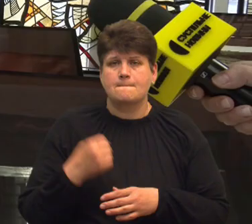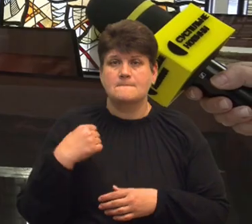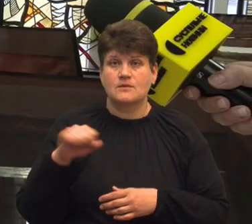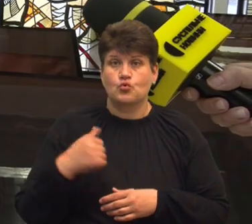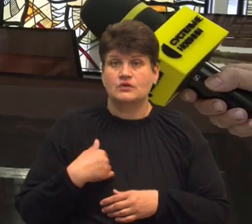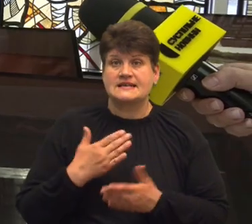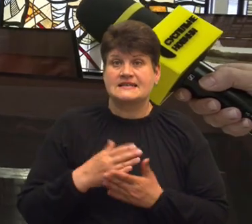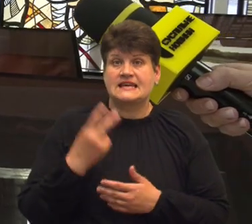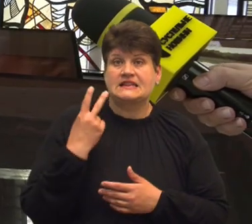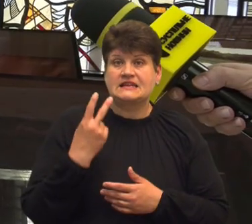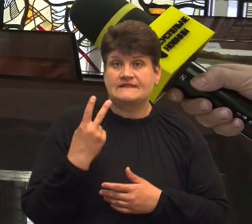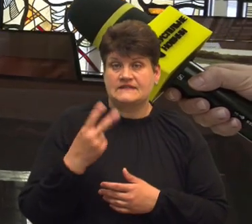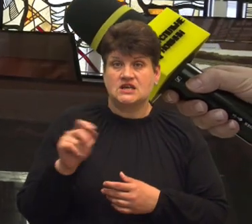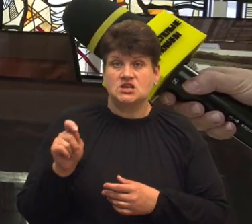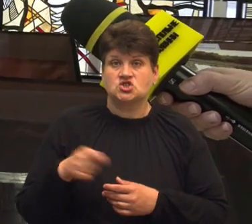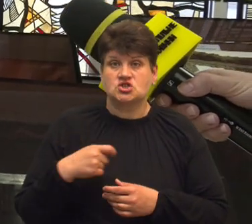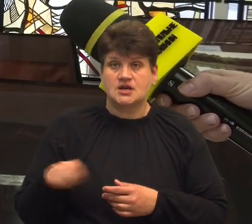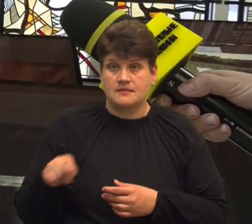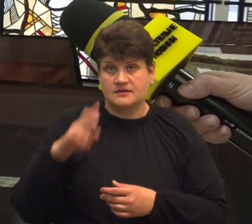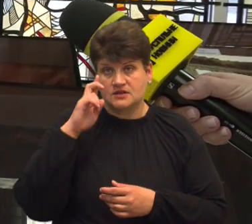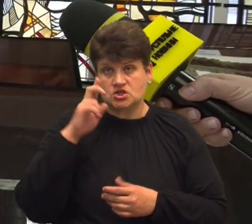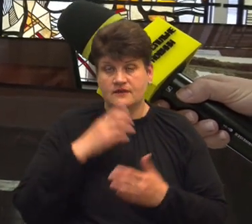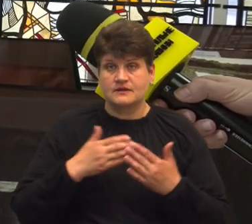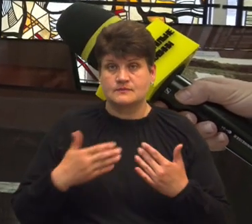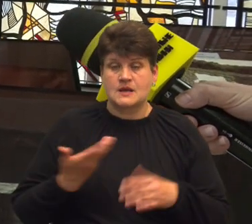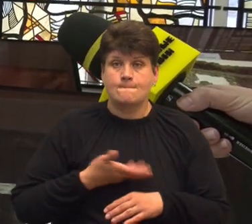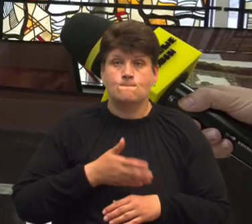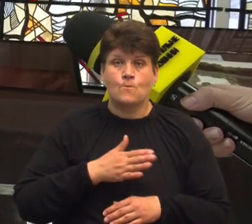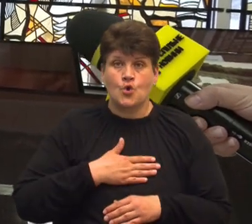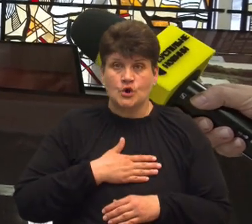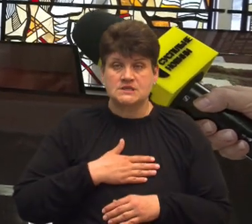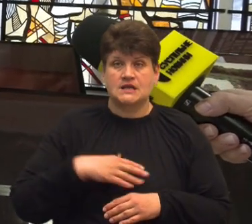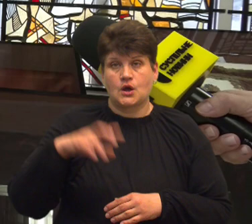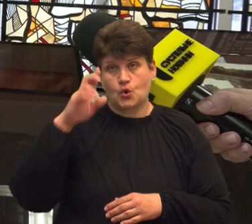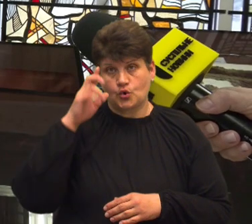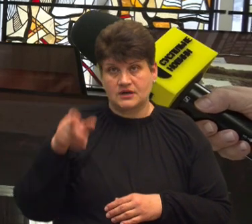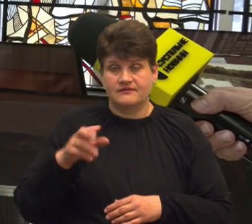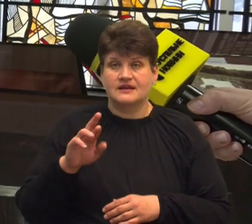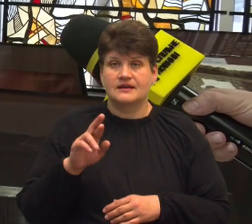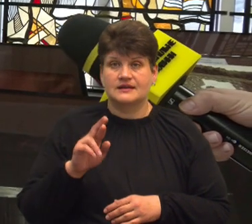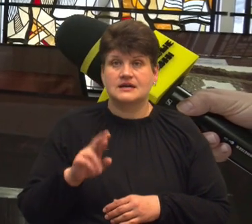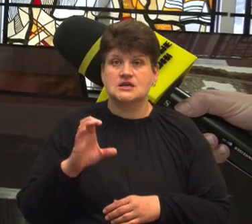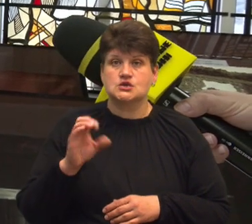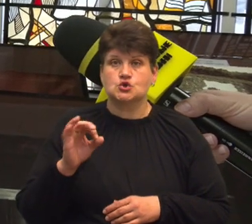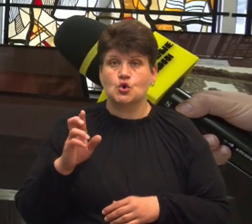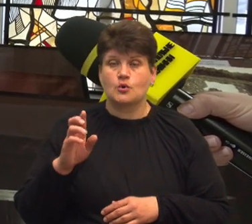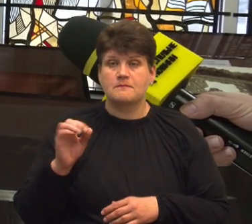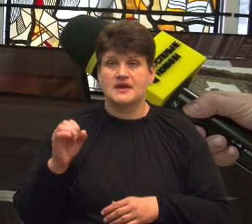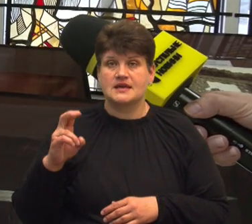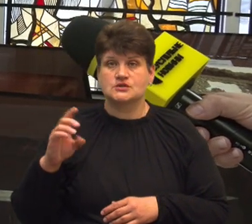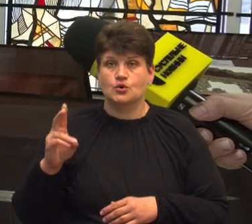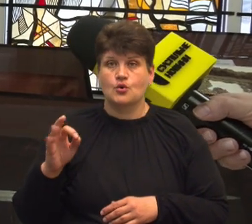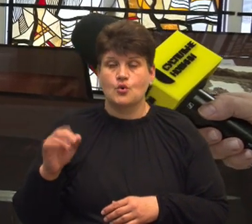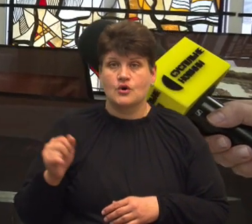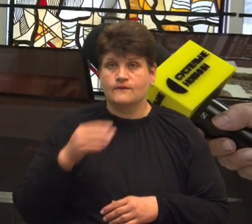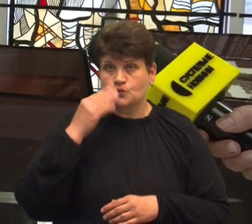шаблі є в державних музеях польських королів. Яна Третього Собєцкого, от ви це бачите, і Стефана Баторія Гужраті